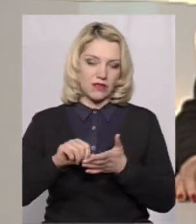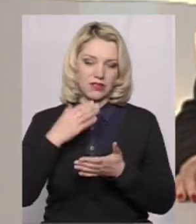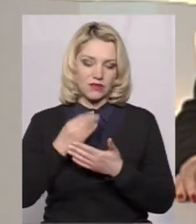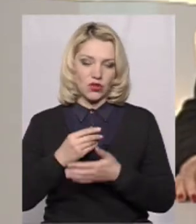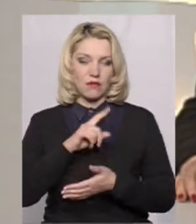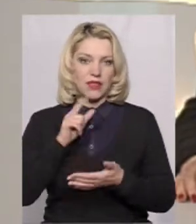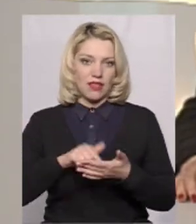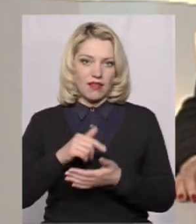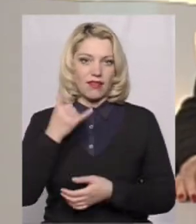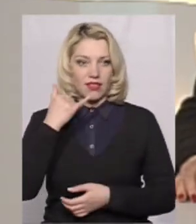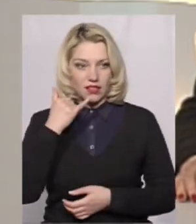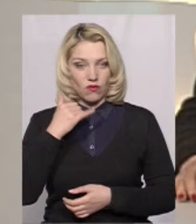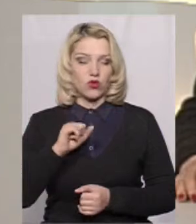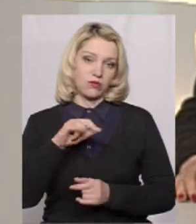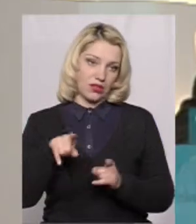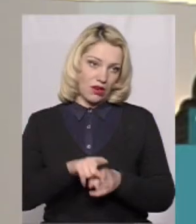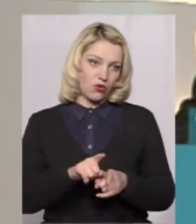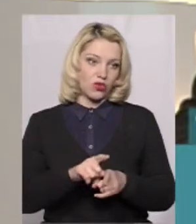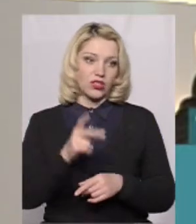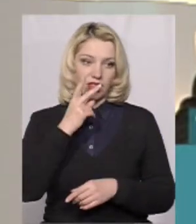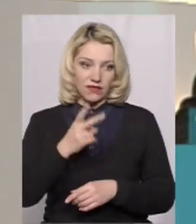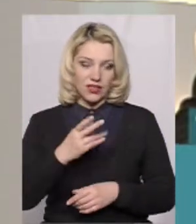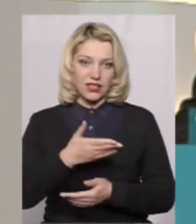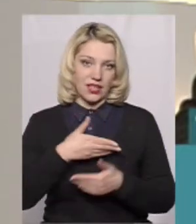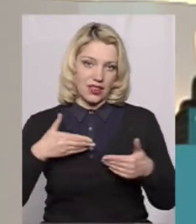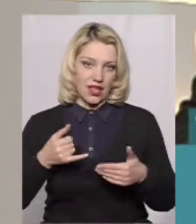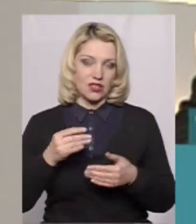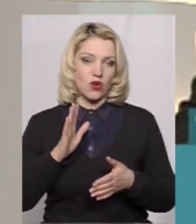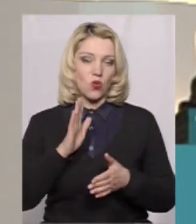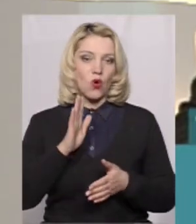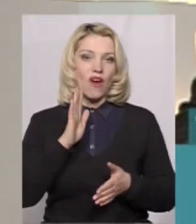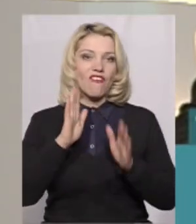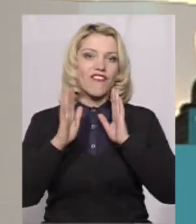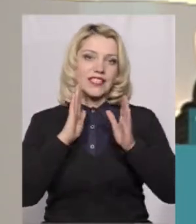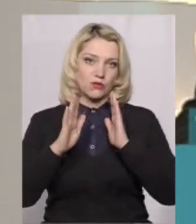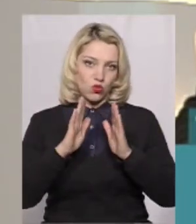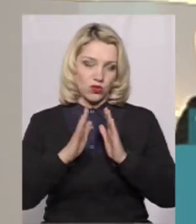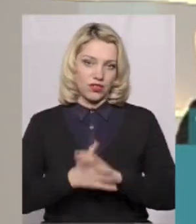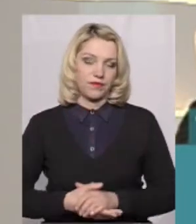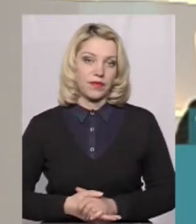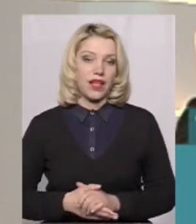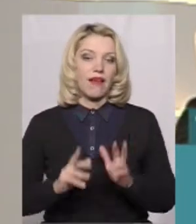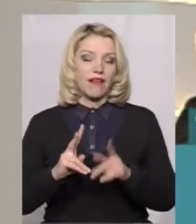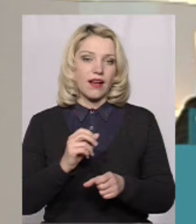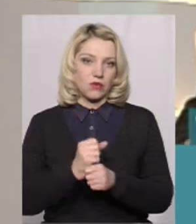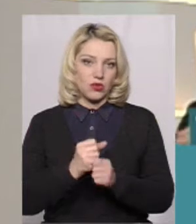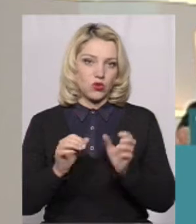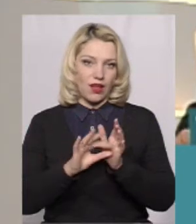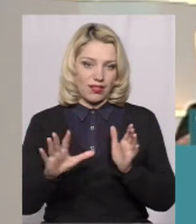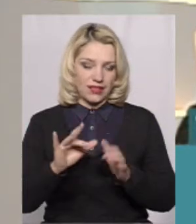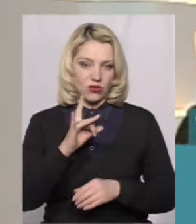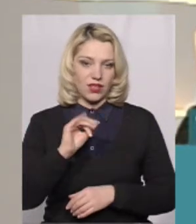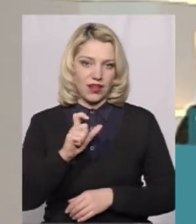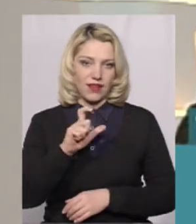телефоном, а також дивитися нас у мережі Фейсбук. Як працює електронний